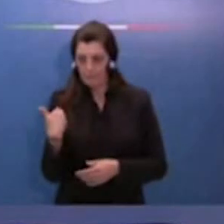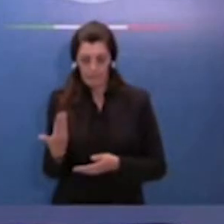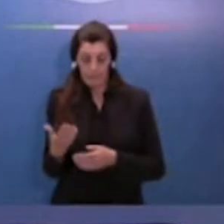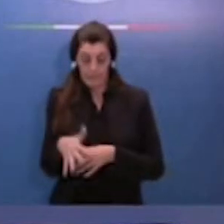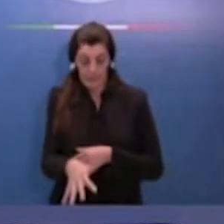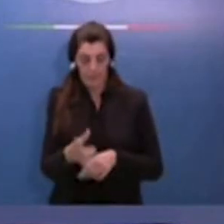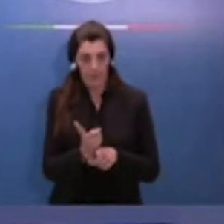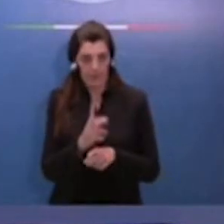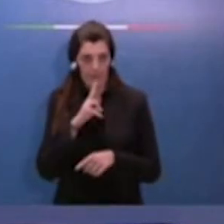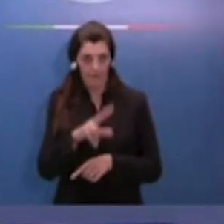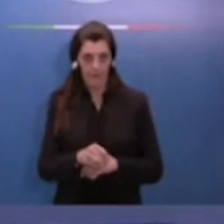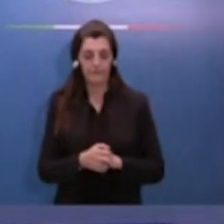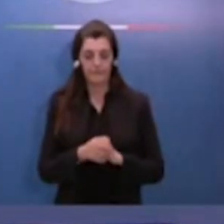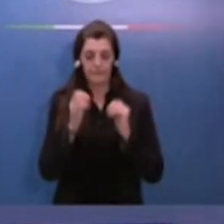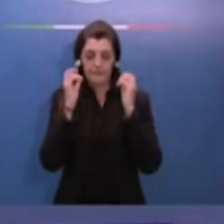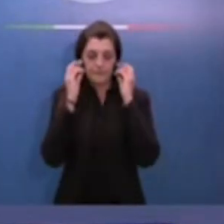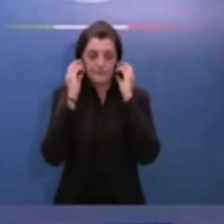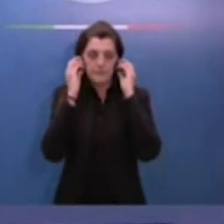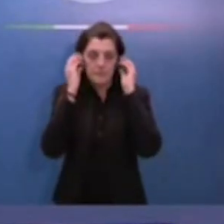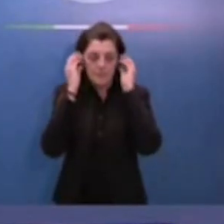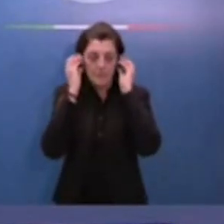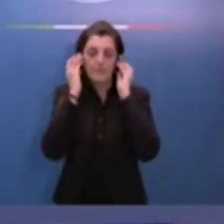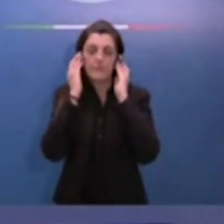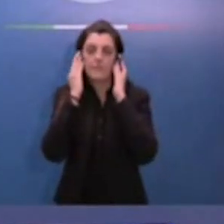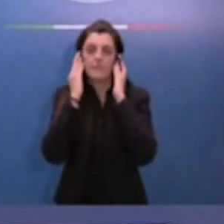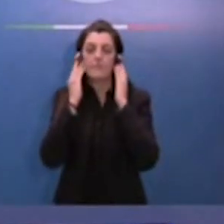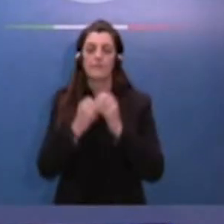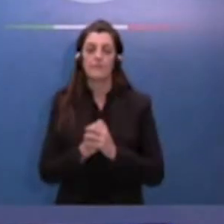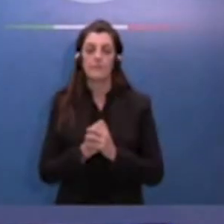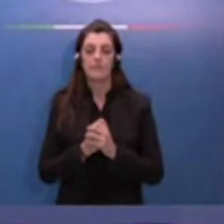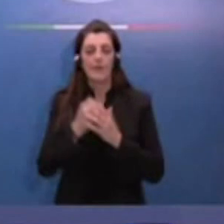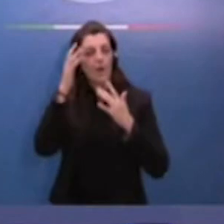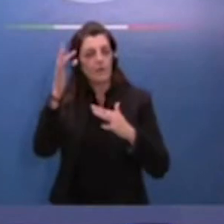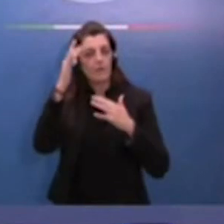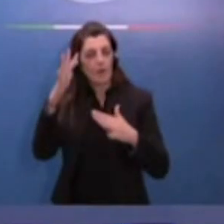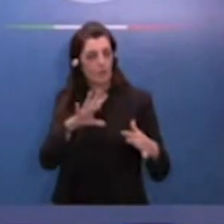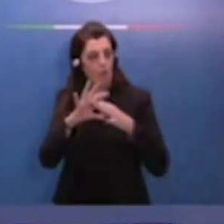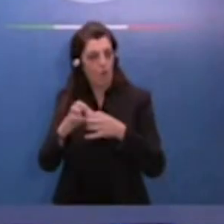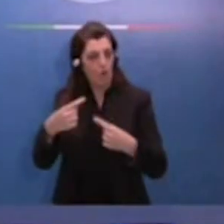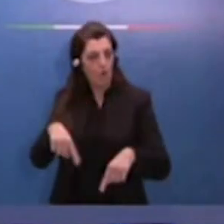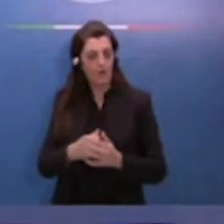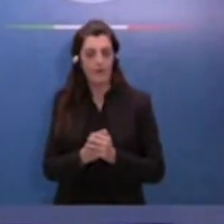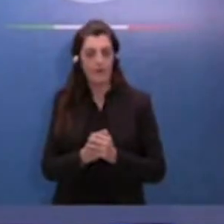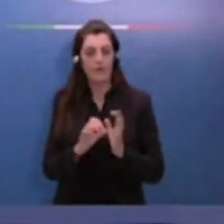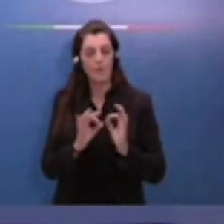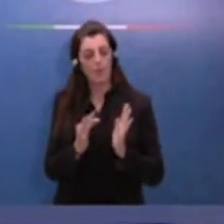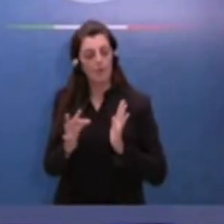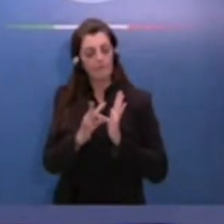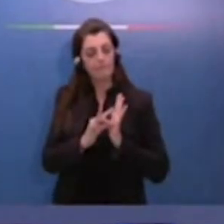Una riflessione su questo. Qual è stato l'ingrediente